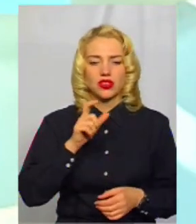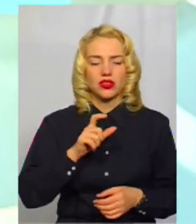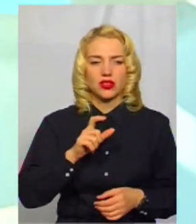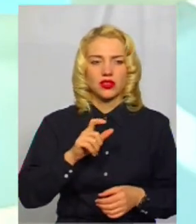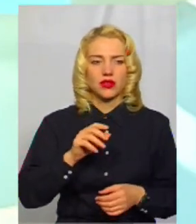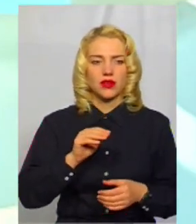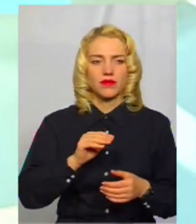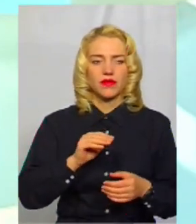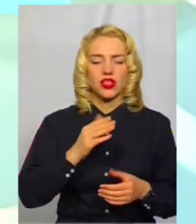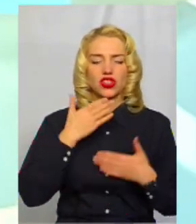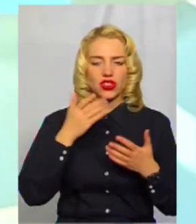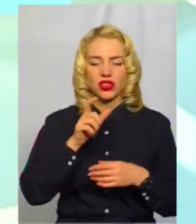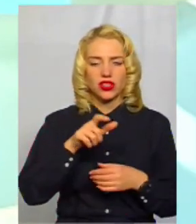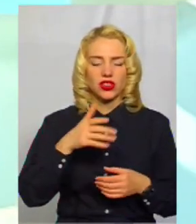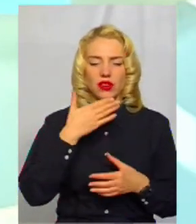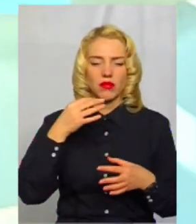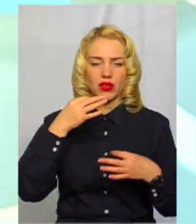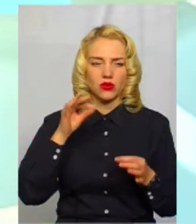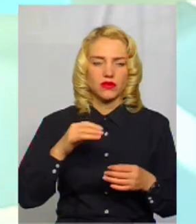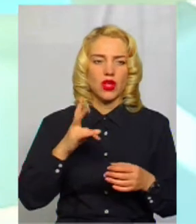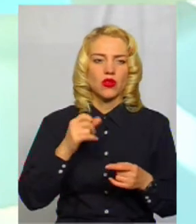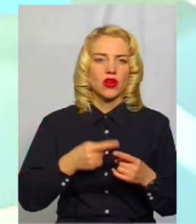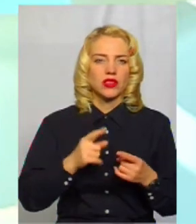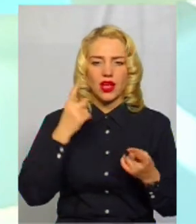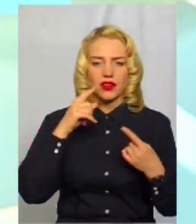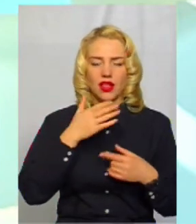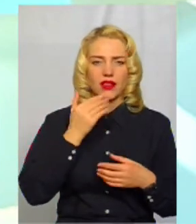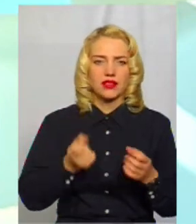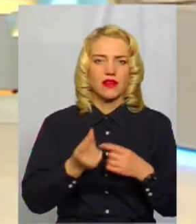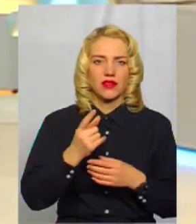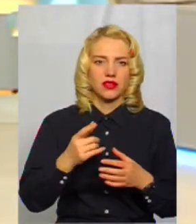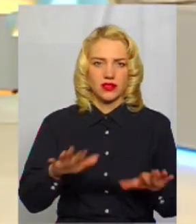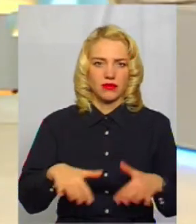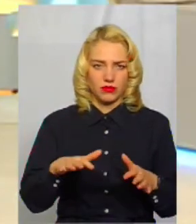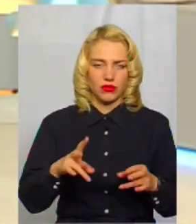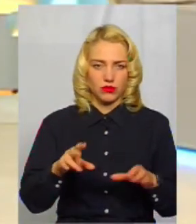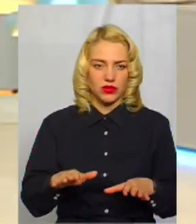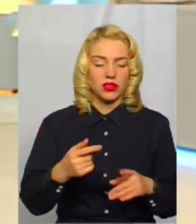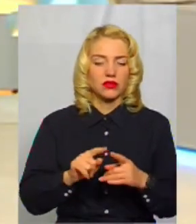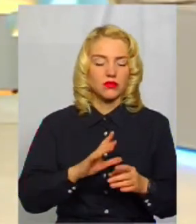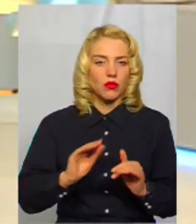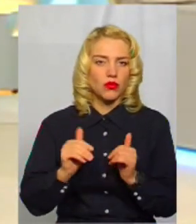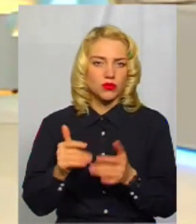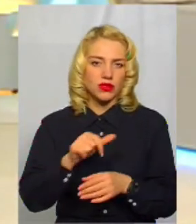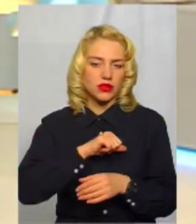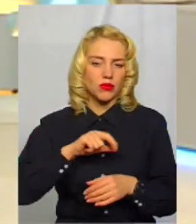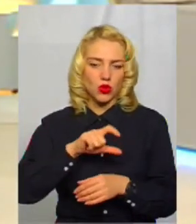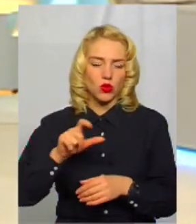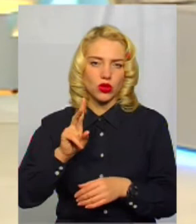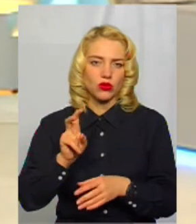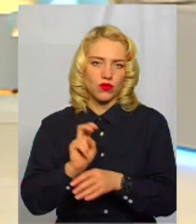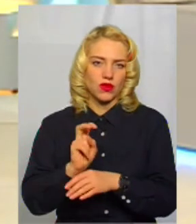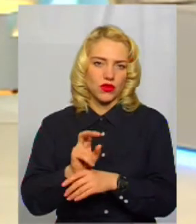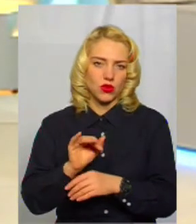немає досвіду, але ця ідея не з'явилася ні звідки, якраз вона була пропозицією тих людей, які ходять в